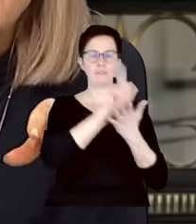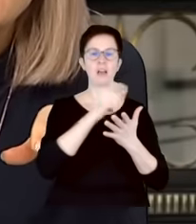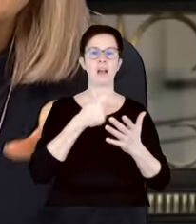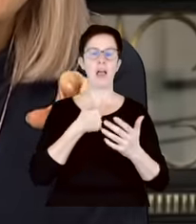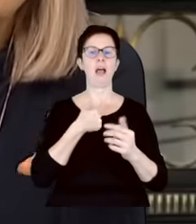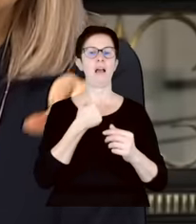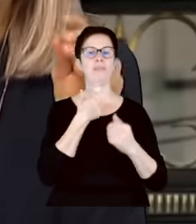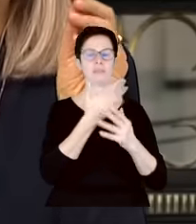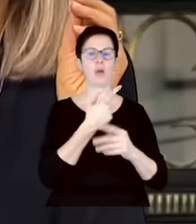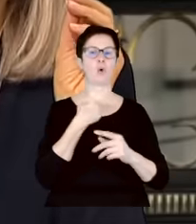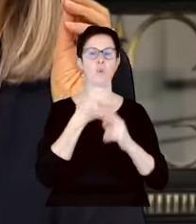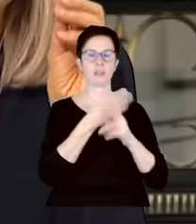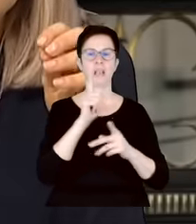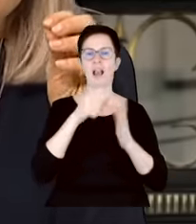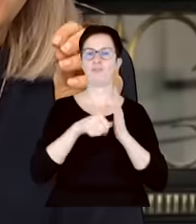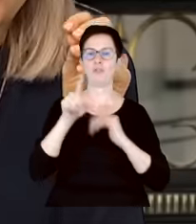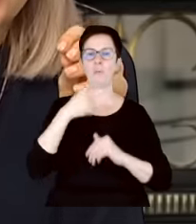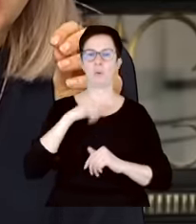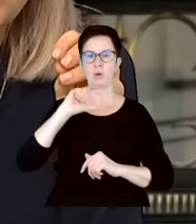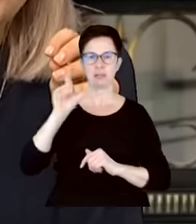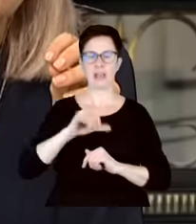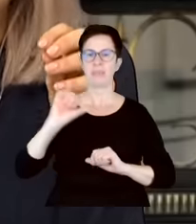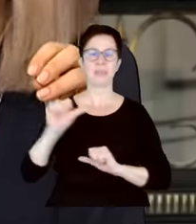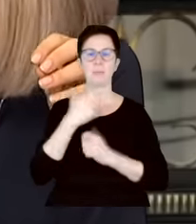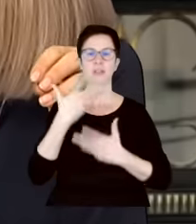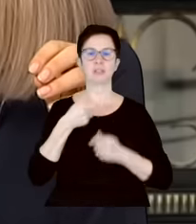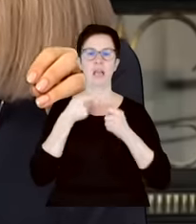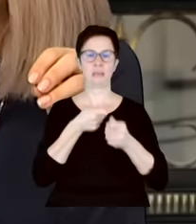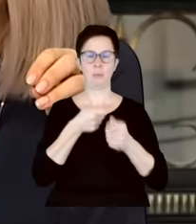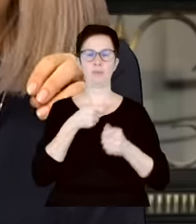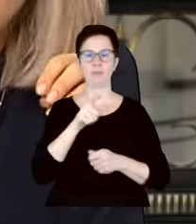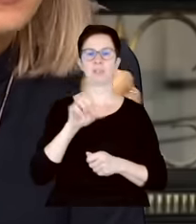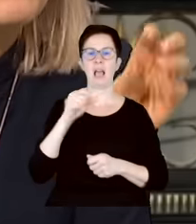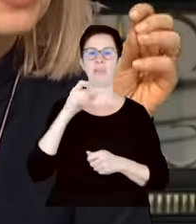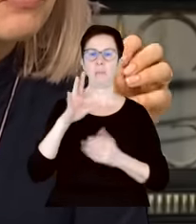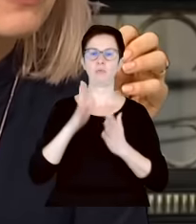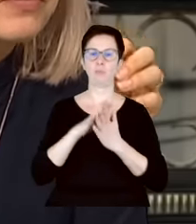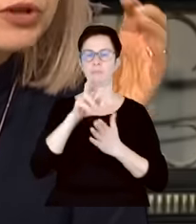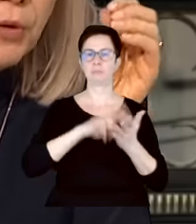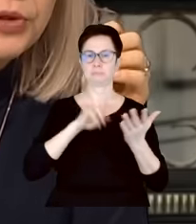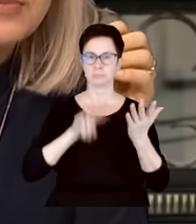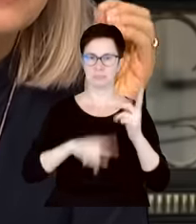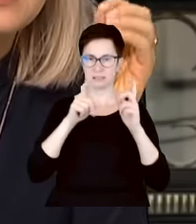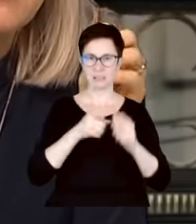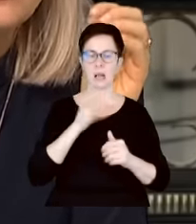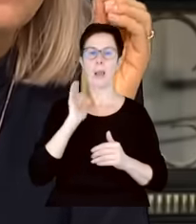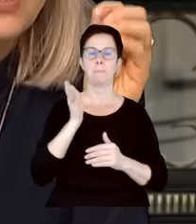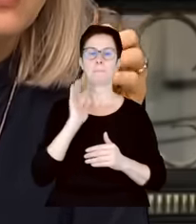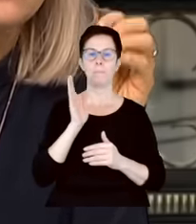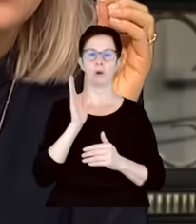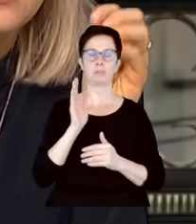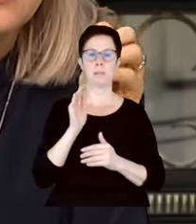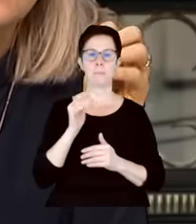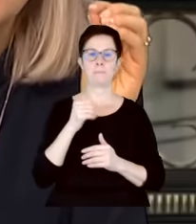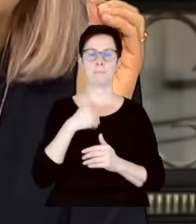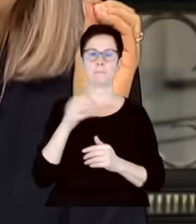był Gdańsk, gdzie najpierw usiłowano usilnie namówić Adamowicza, żeby zrezygnował ze startu. Potem przypominam, że wystawiono mu